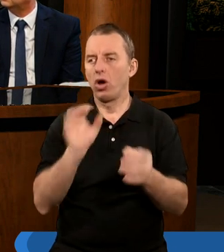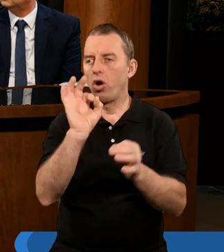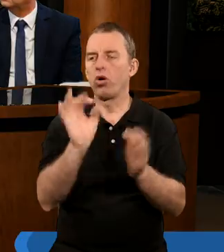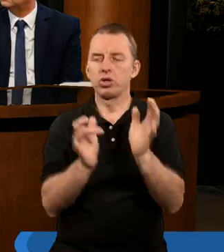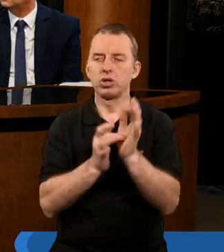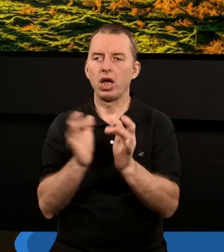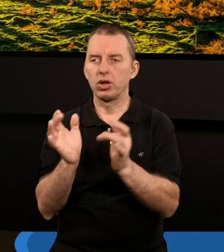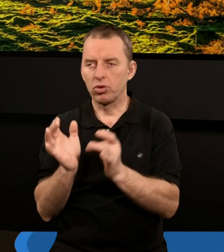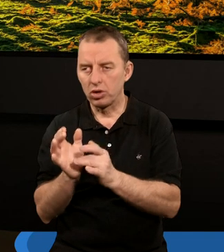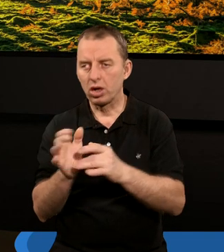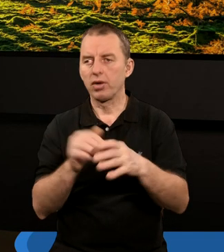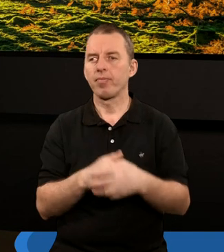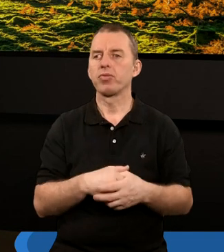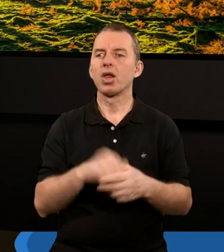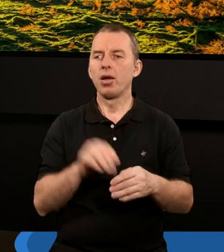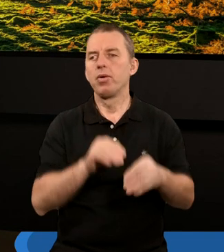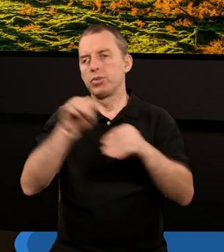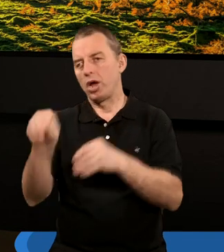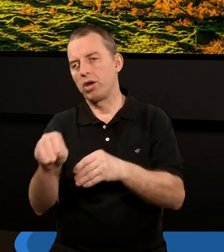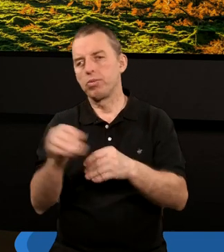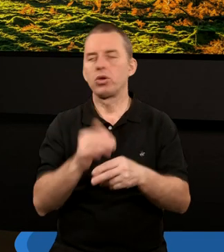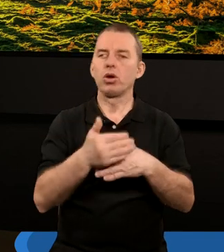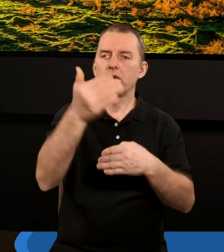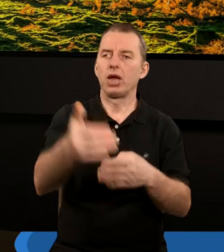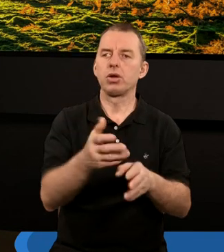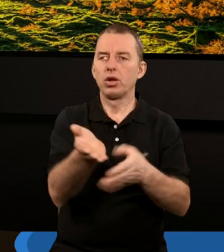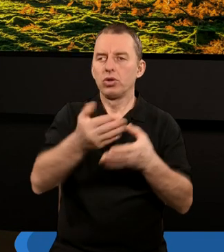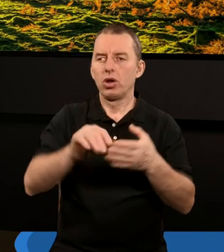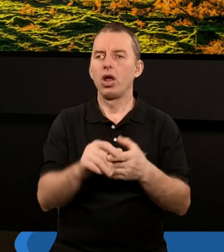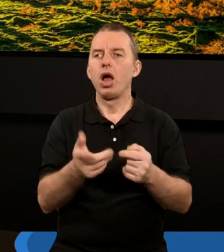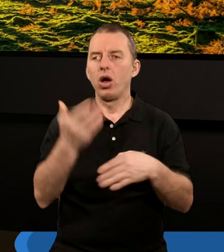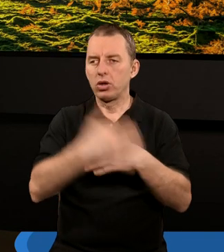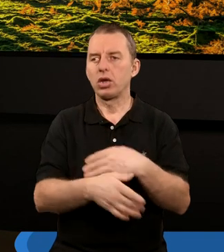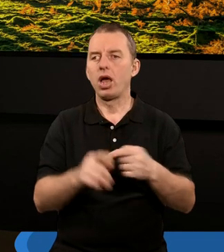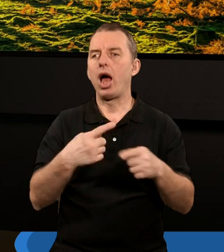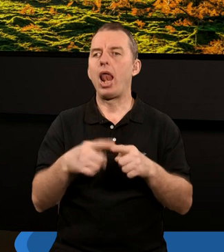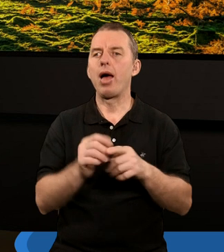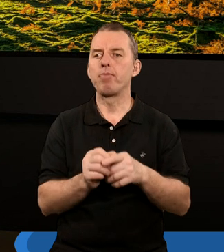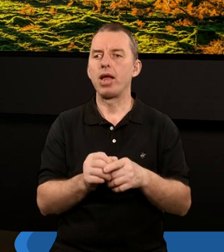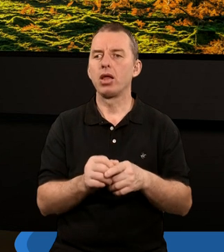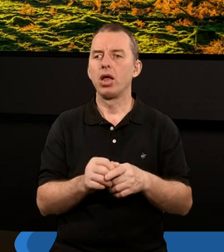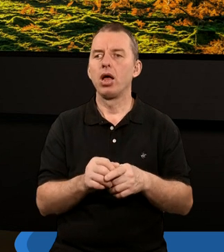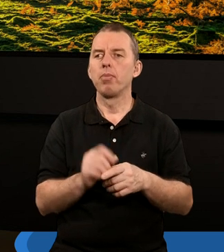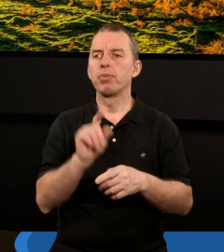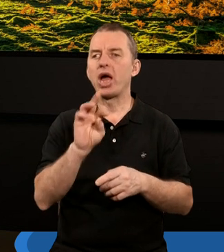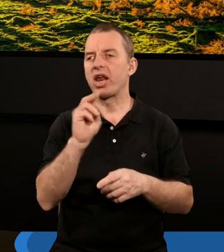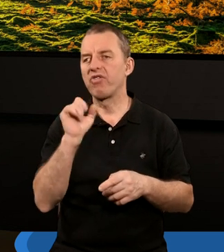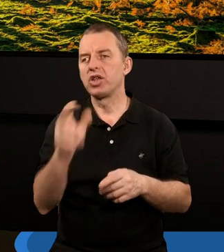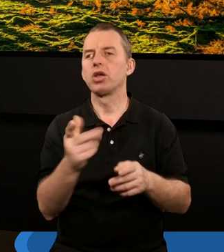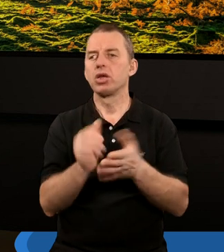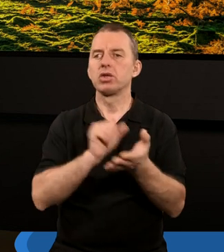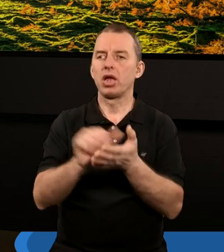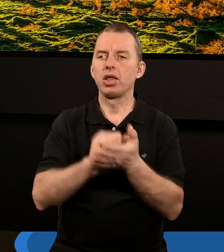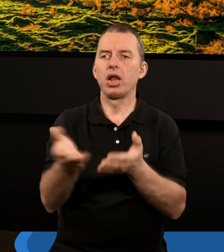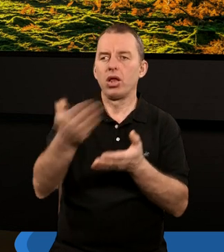Chrystusie. No i właśnie może przejdźmy w takim razie do tego ostatniego elementu, tego przerwnika. W jedenastym rozdziale